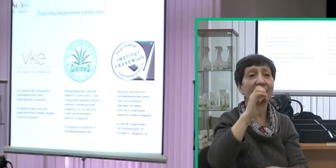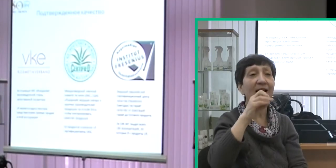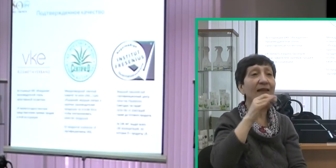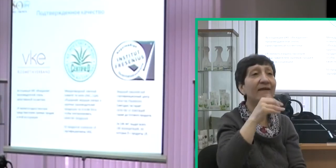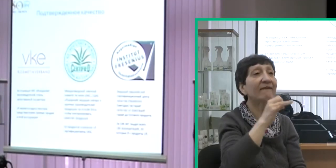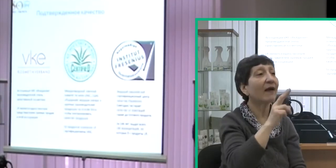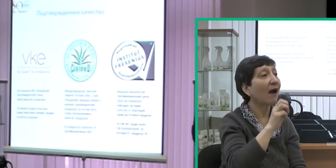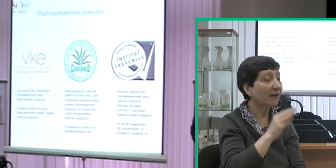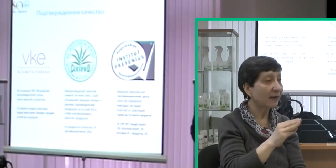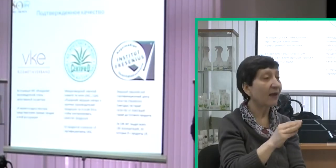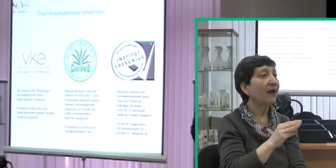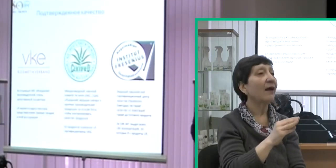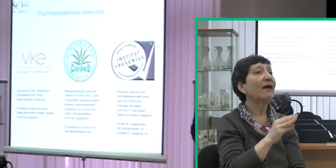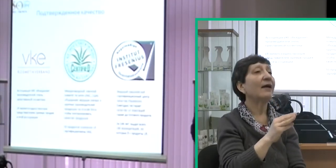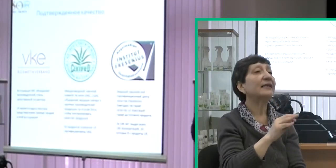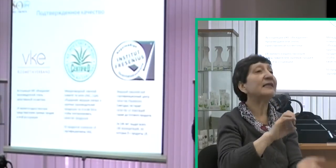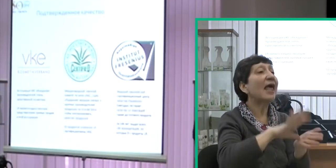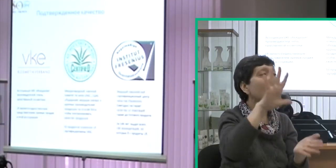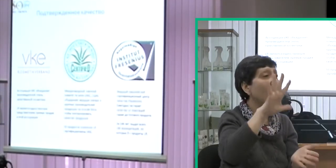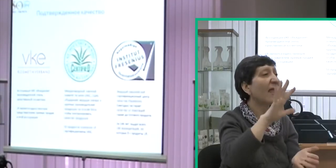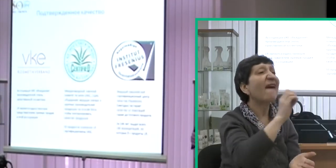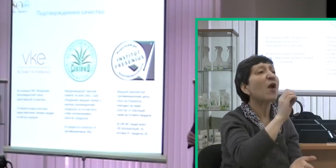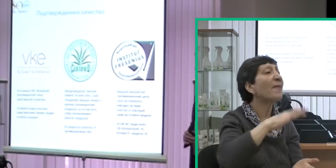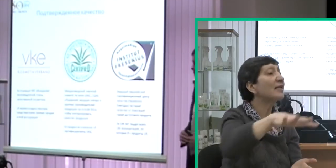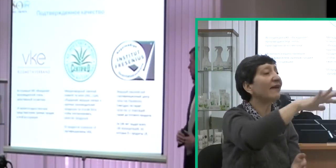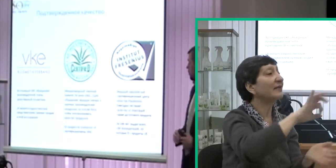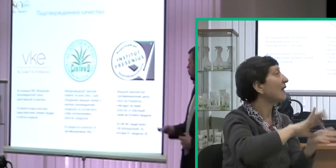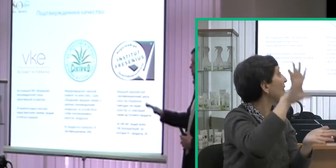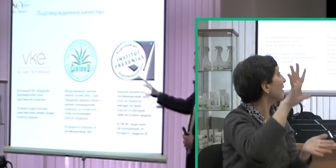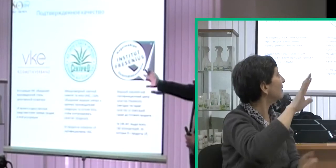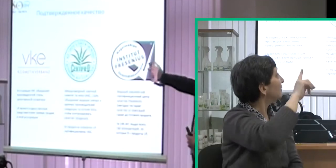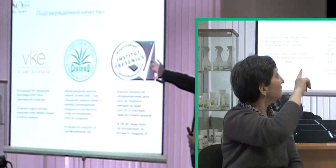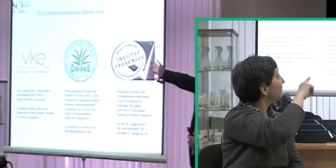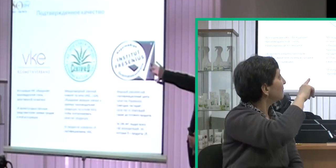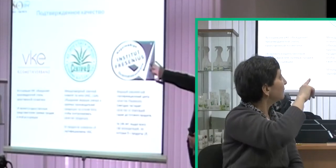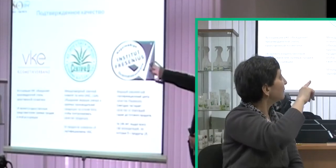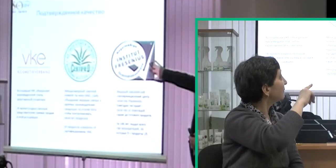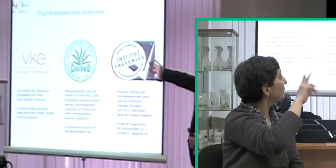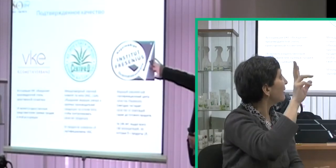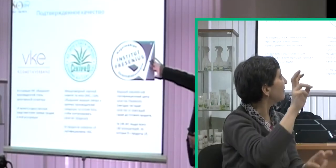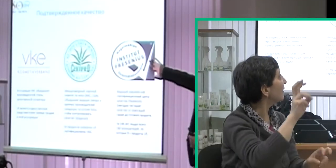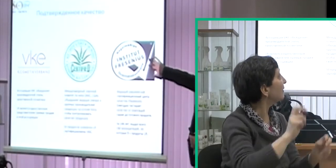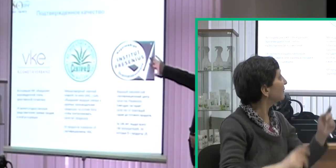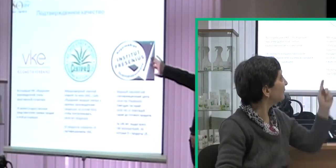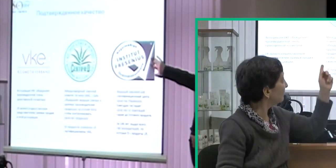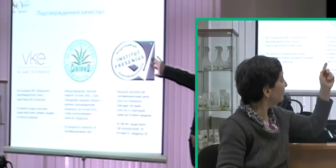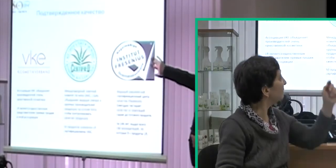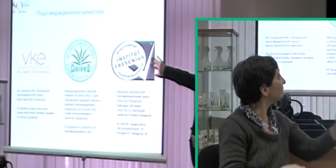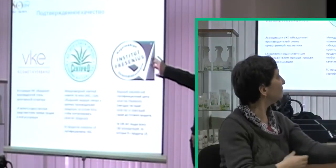ведущего европейского сертификационного центра «Призэньюс». Можно приподглядывать, сказать.